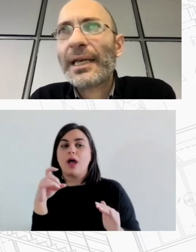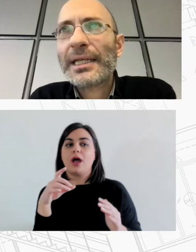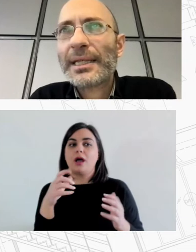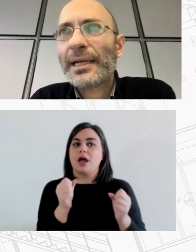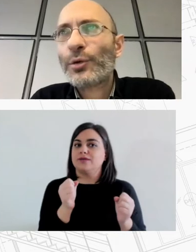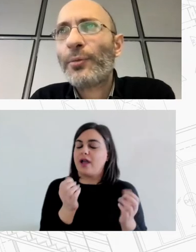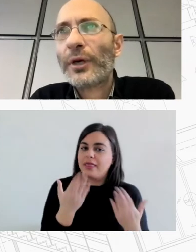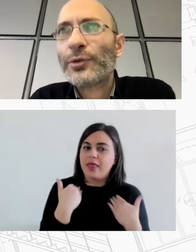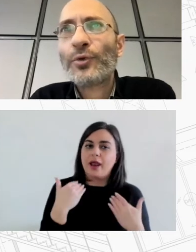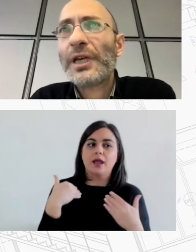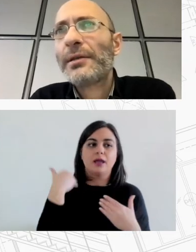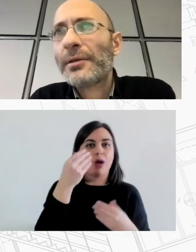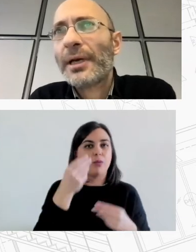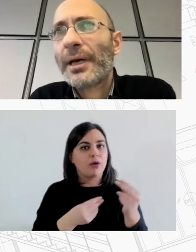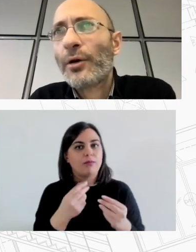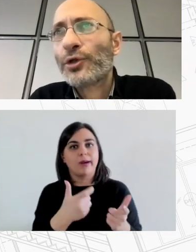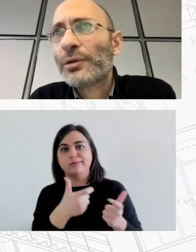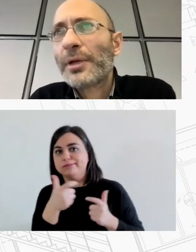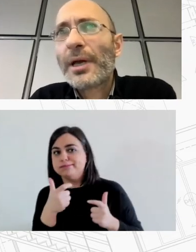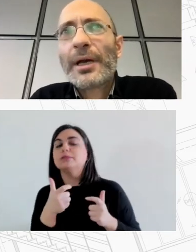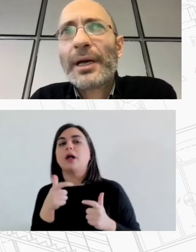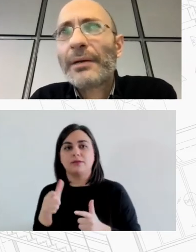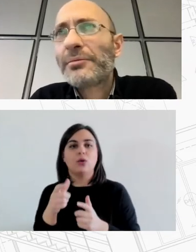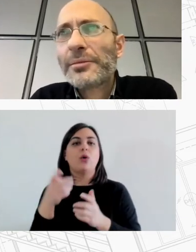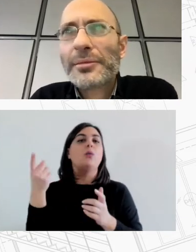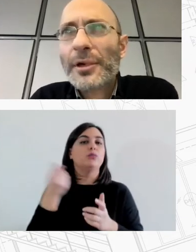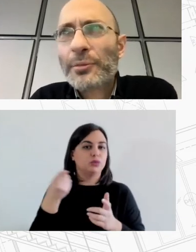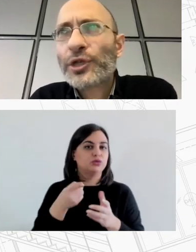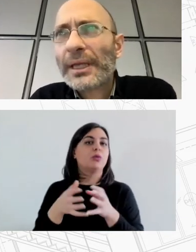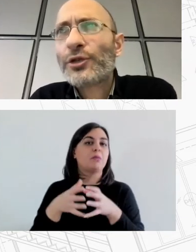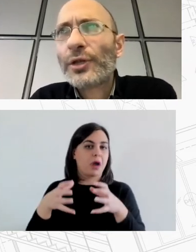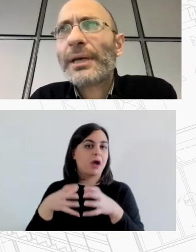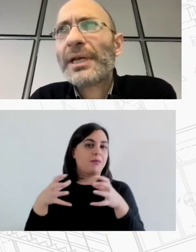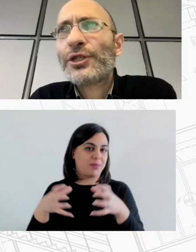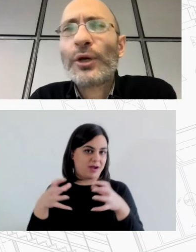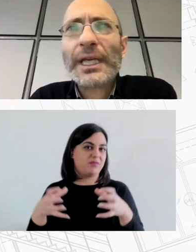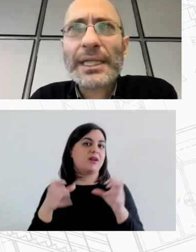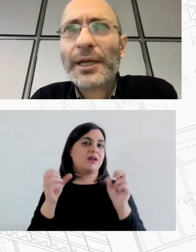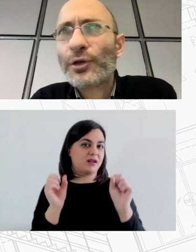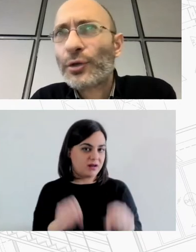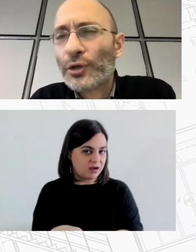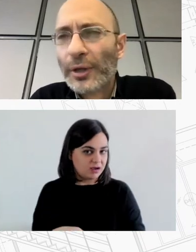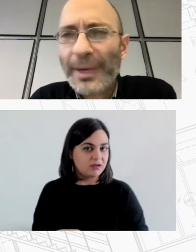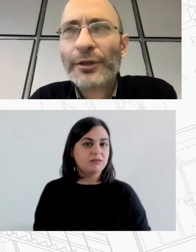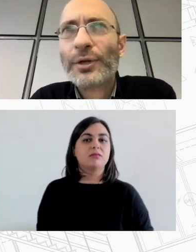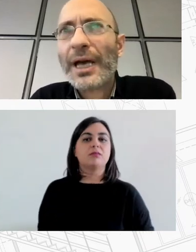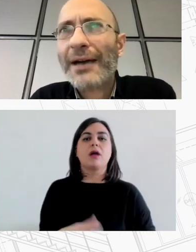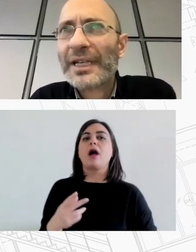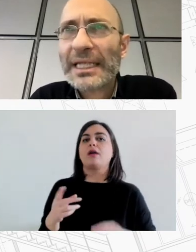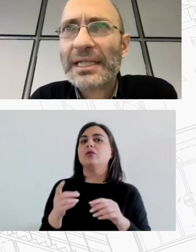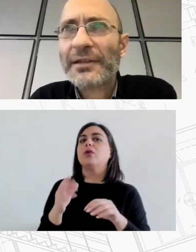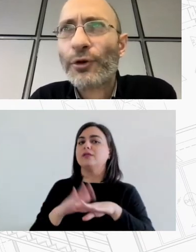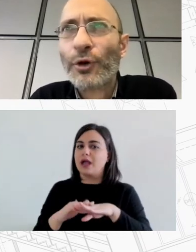αστεγίας ή στεγαστικού αποκλεισμού όπως που σχετίζονται με συνολική συρρήκνωση των εισοδημάτων